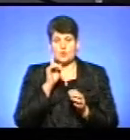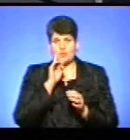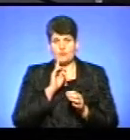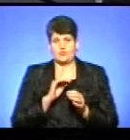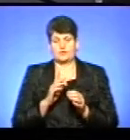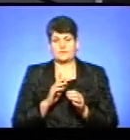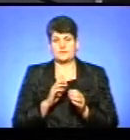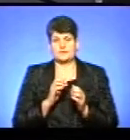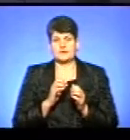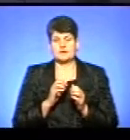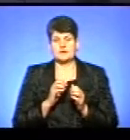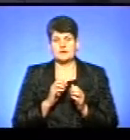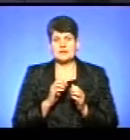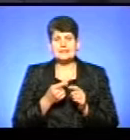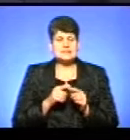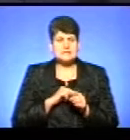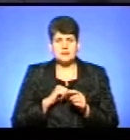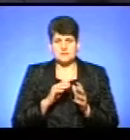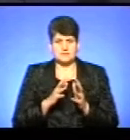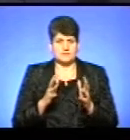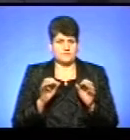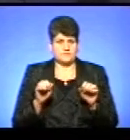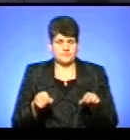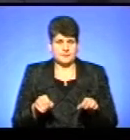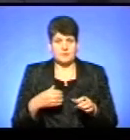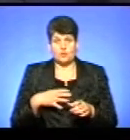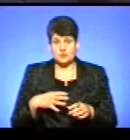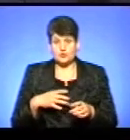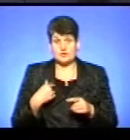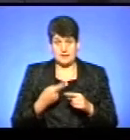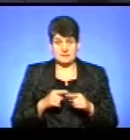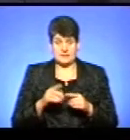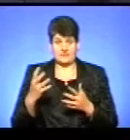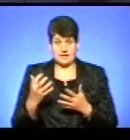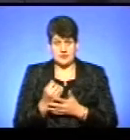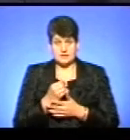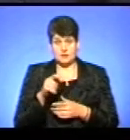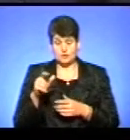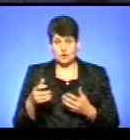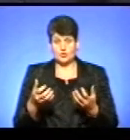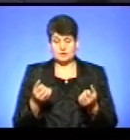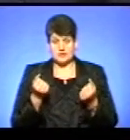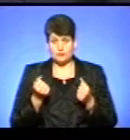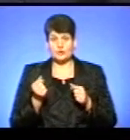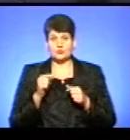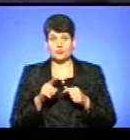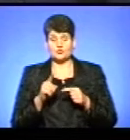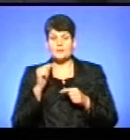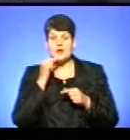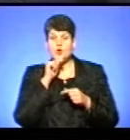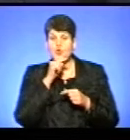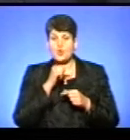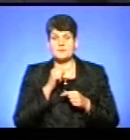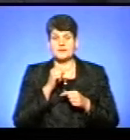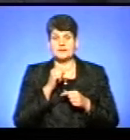будинків, це найбільший ресурс. І ми очікуємо, що якщо нам це вдасться, мешканці отримують інструмент для того, щоб економити на